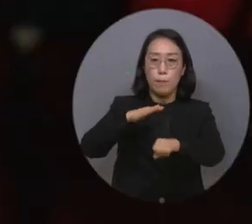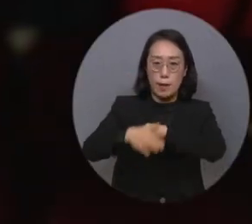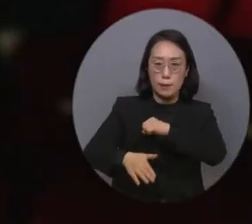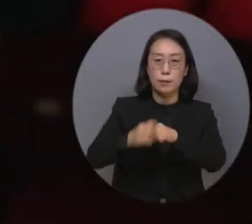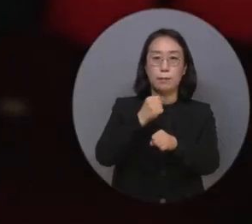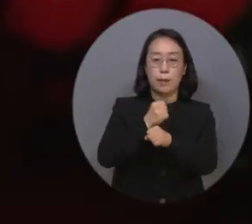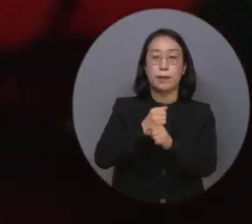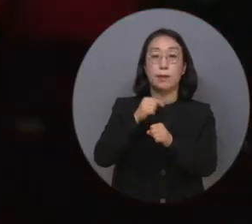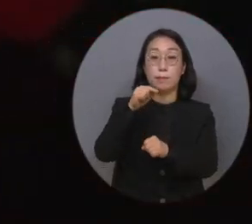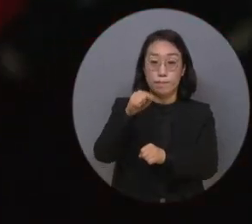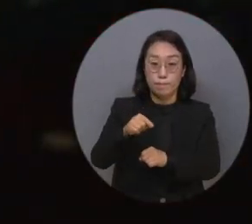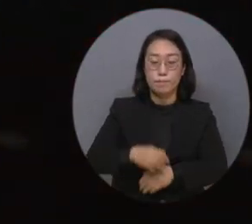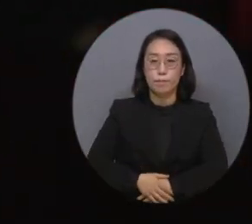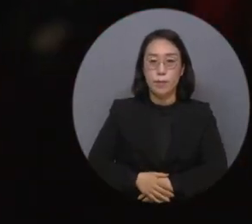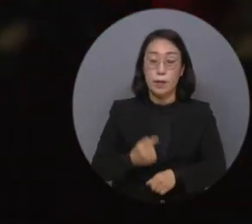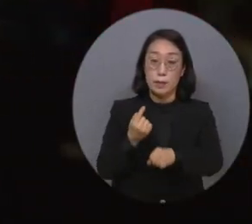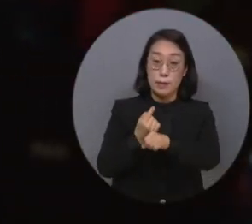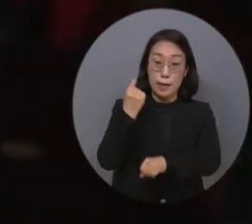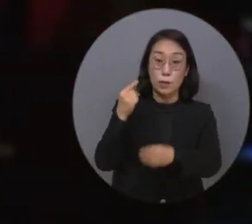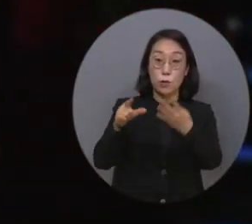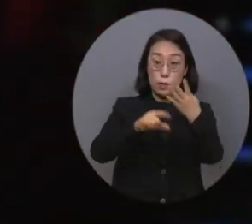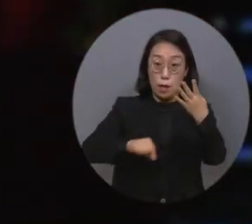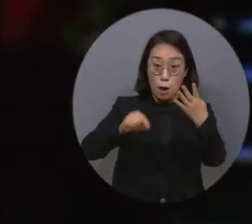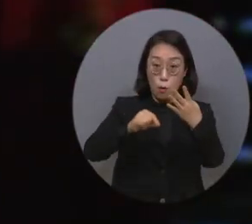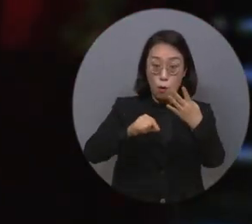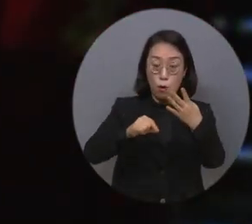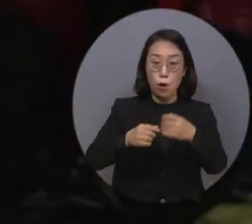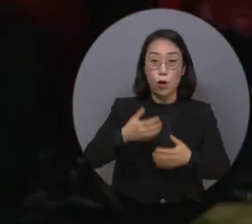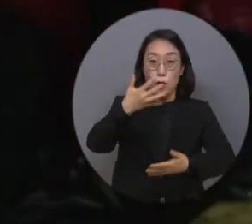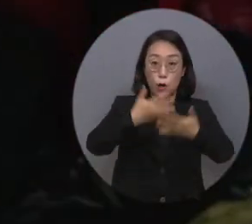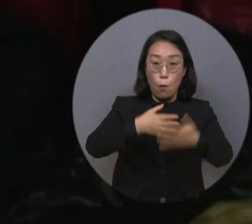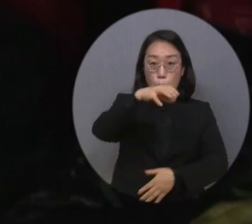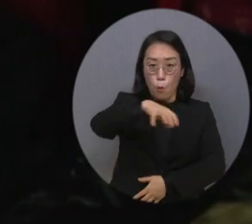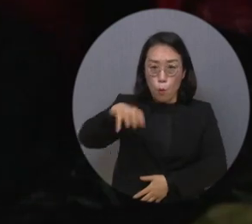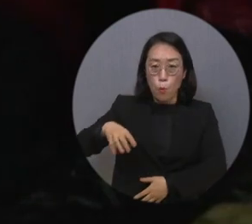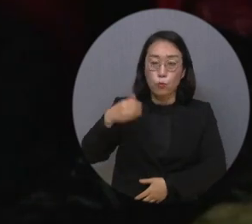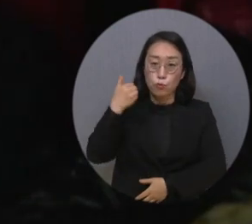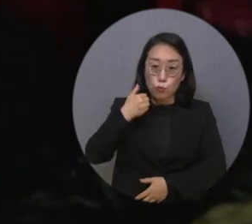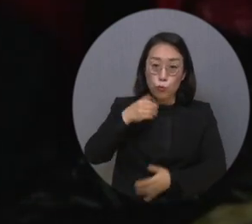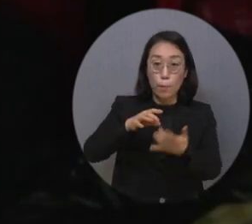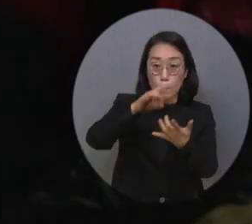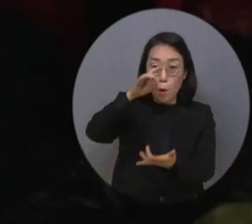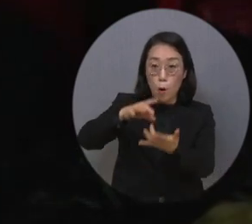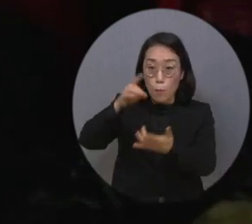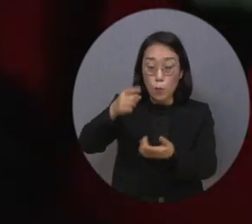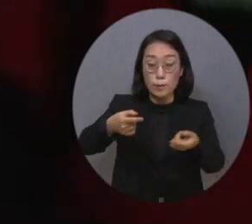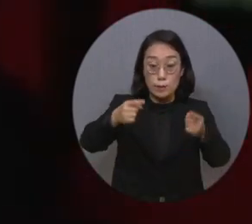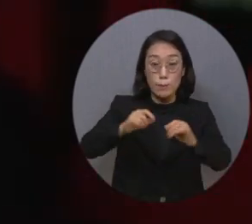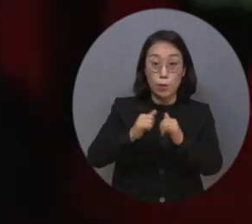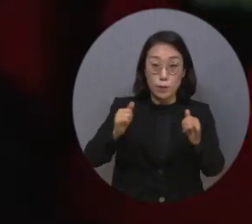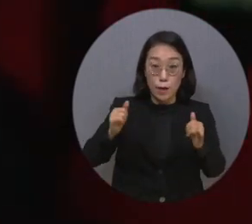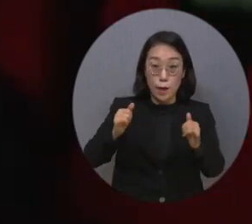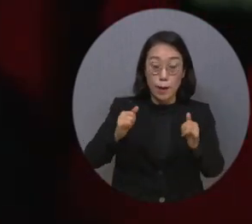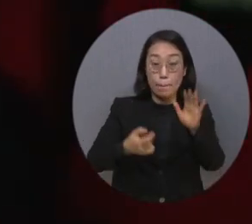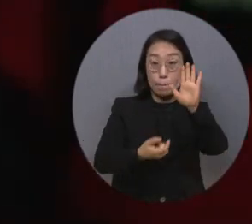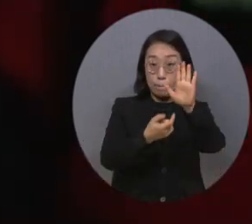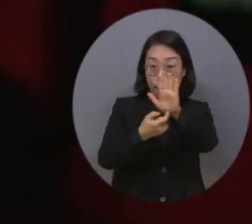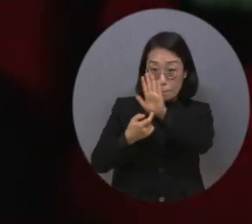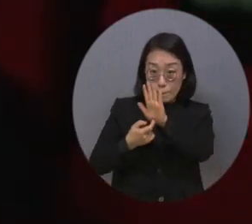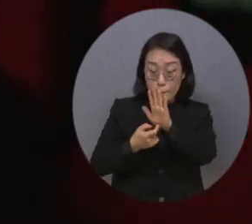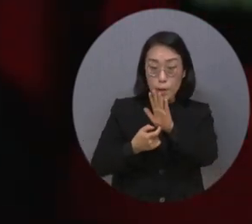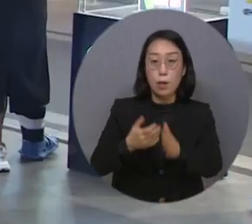사업입니다. 지난해 4월 전국 상설 영화관 사업자를 대상으로 참여할 영화관을 모집했으며